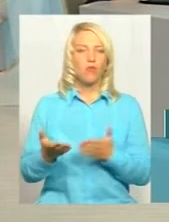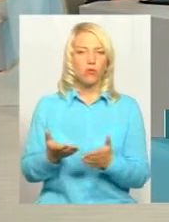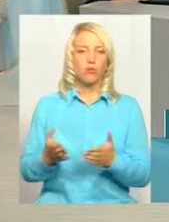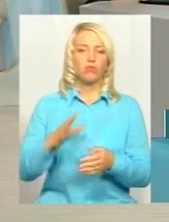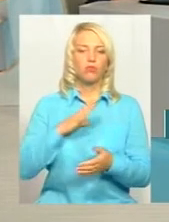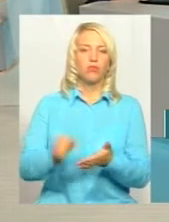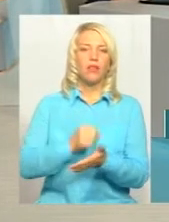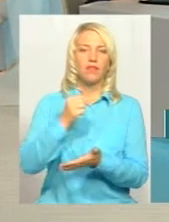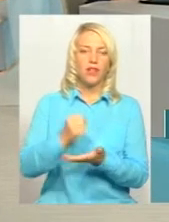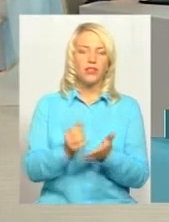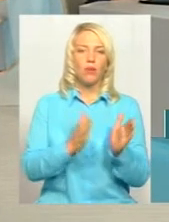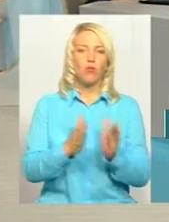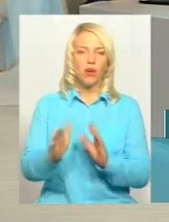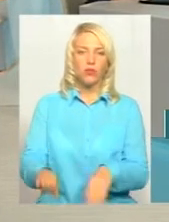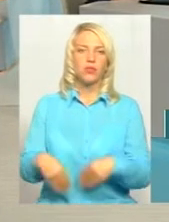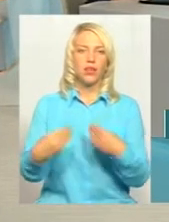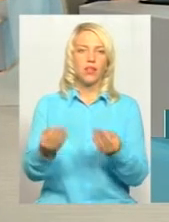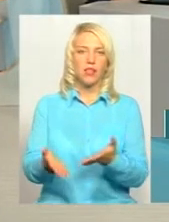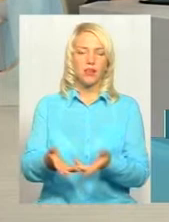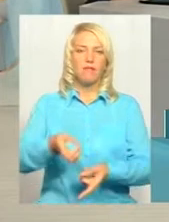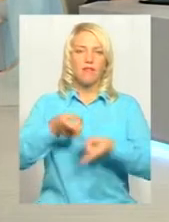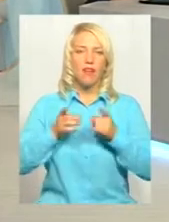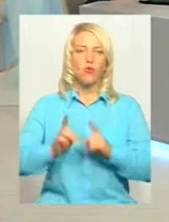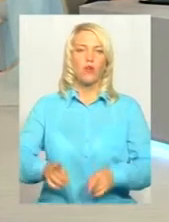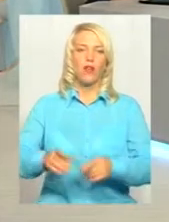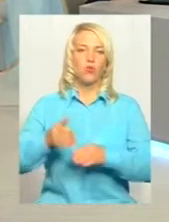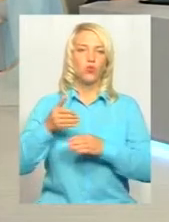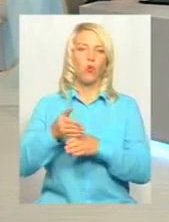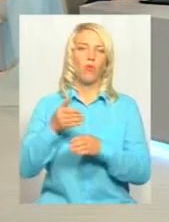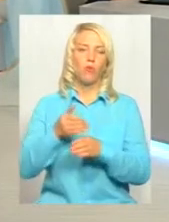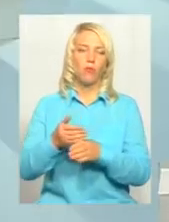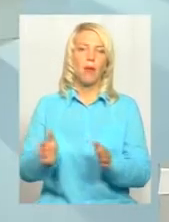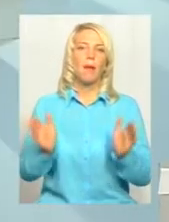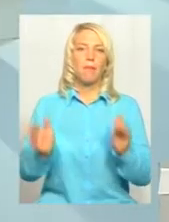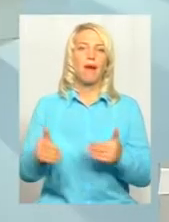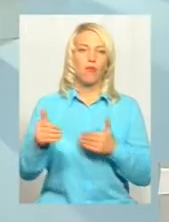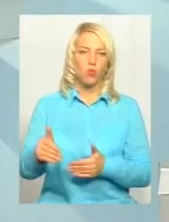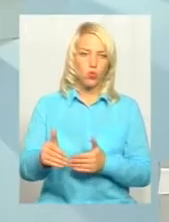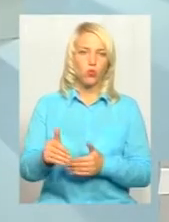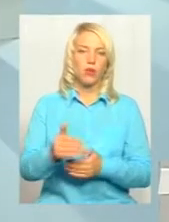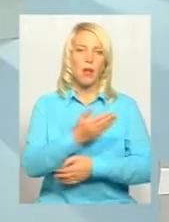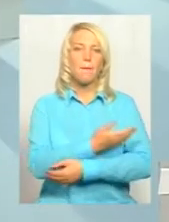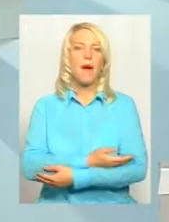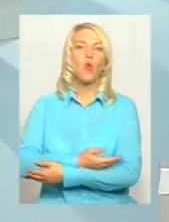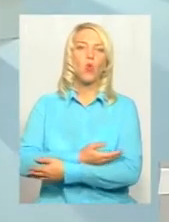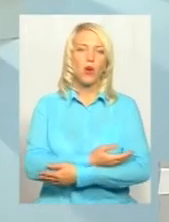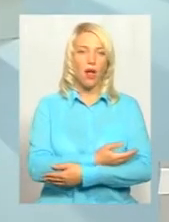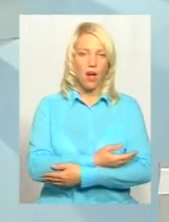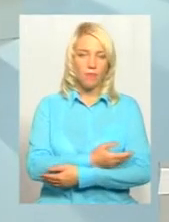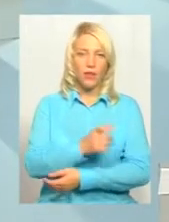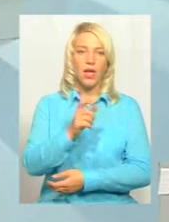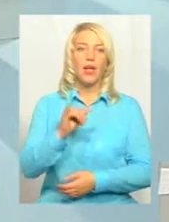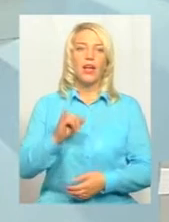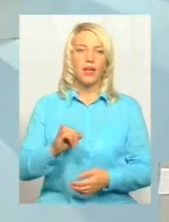затверджений порядок надання натуральної допомоги пакунок малюка. Розробно також